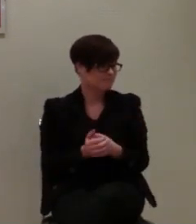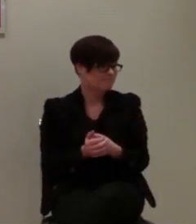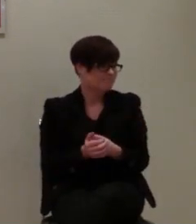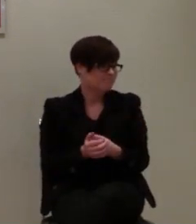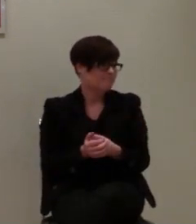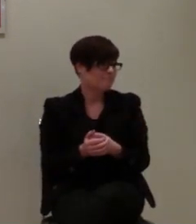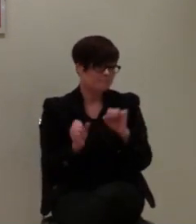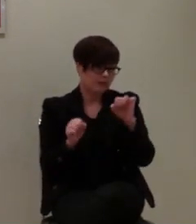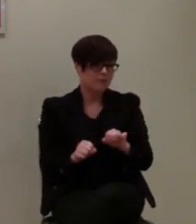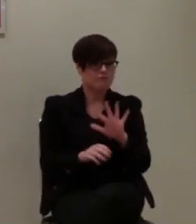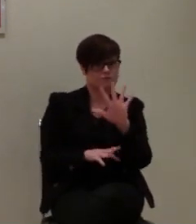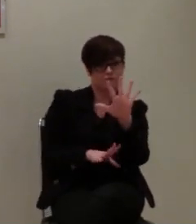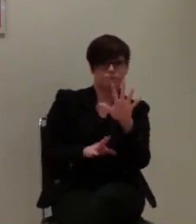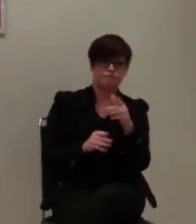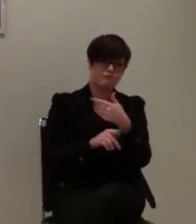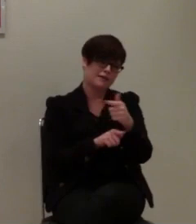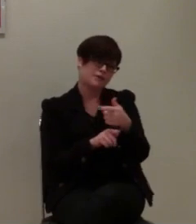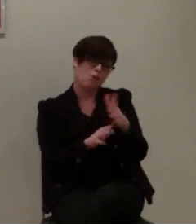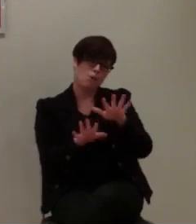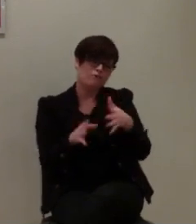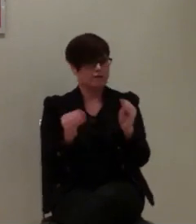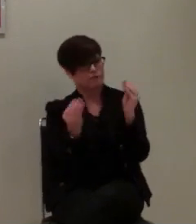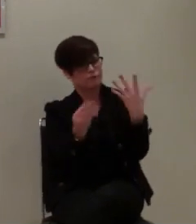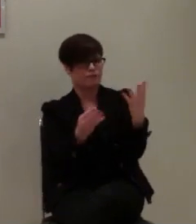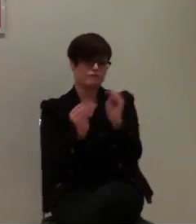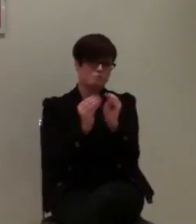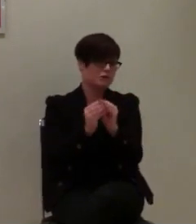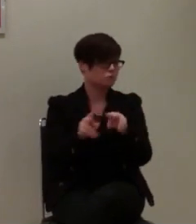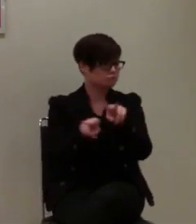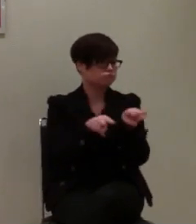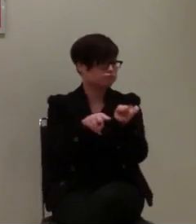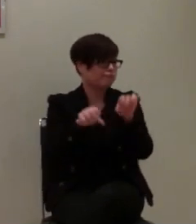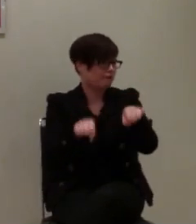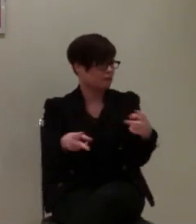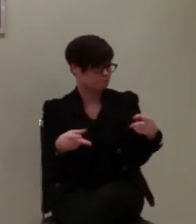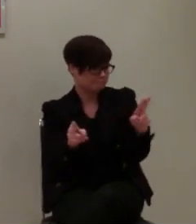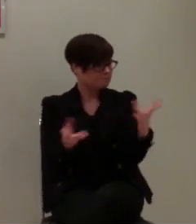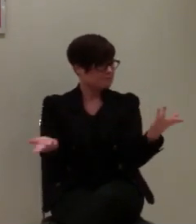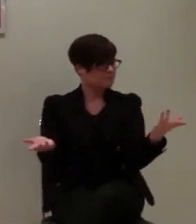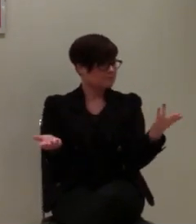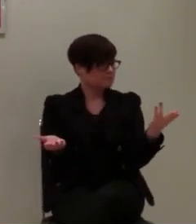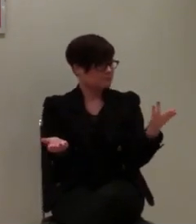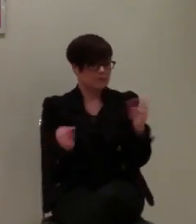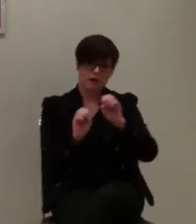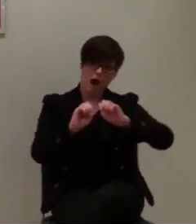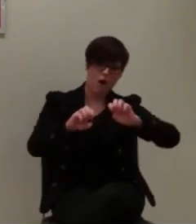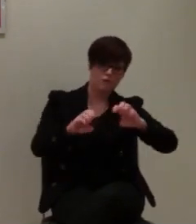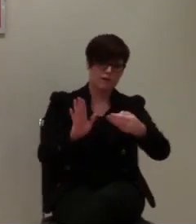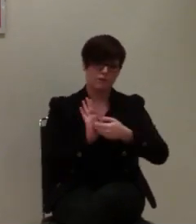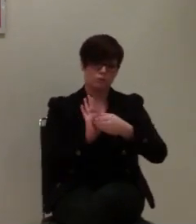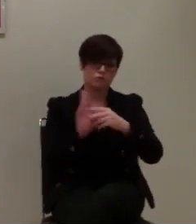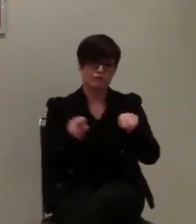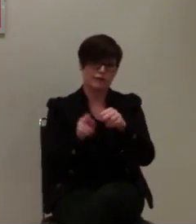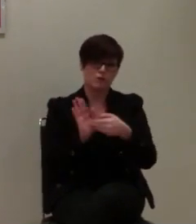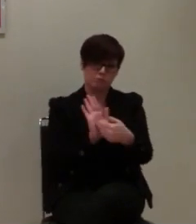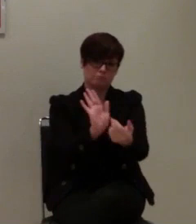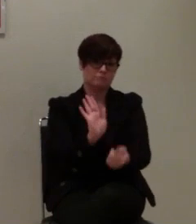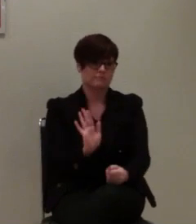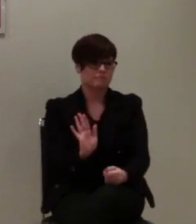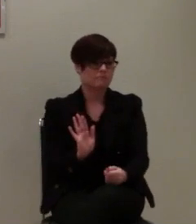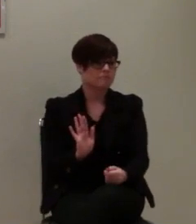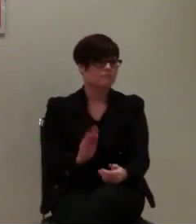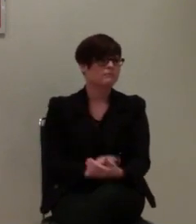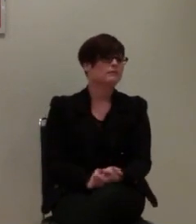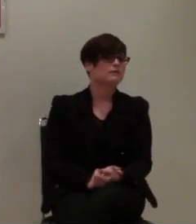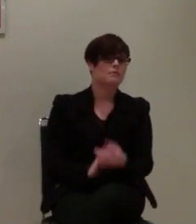Und dann kann man so ein fünfminütiges Video erstellen. Das wäre dann so eine Idee, dass dann so ein kleines Aufklärungsvideo ist. Die ganze